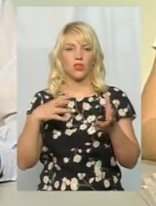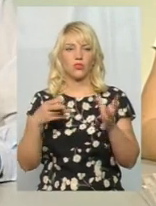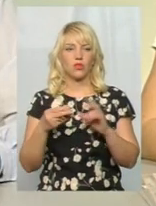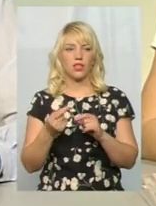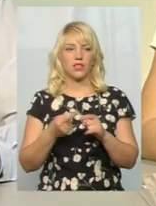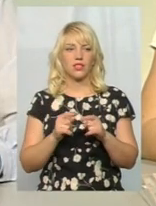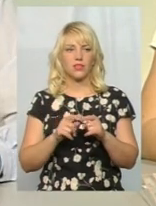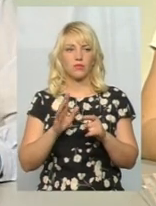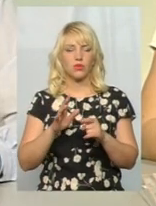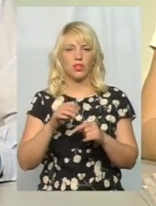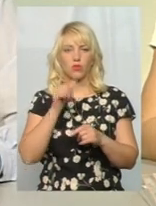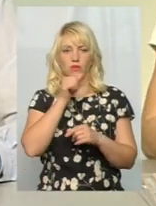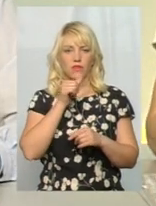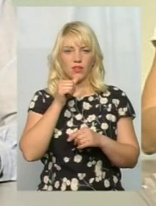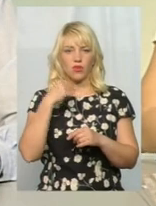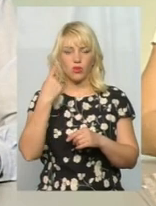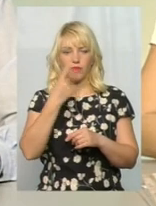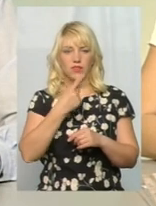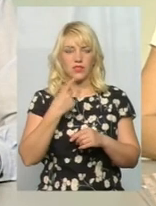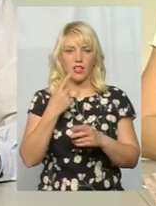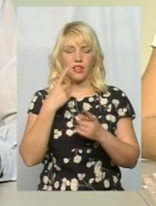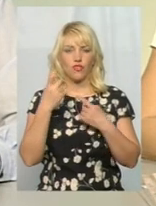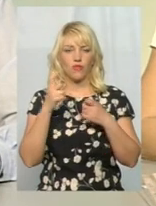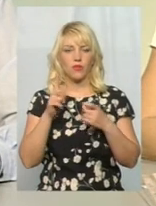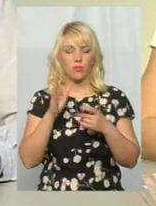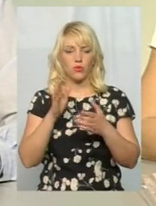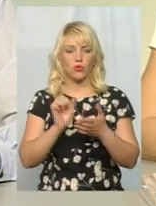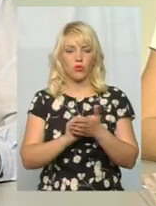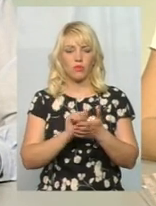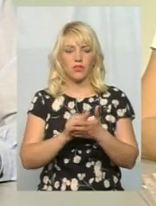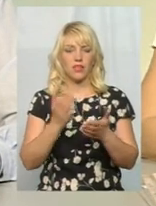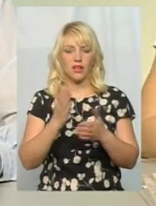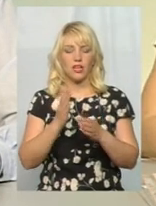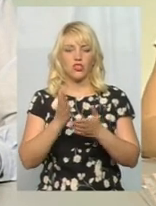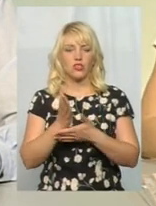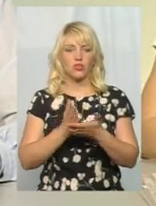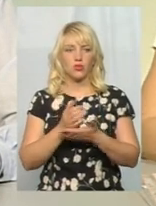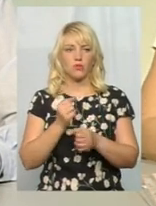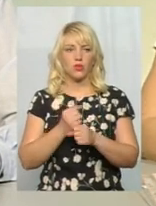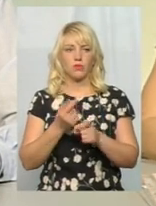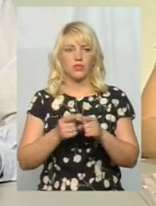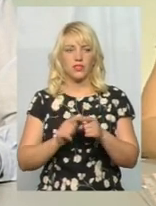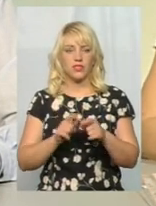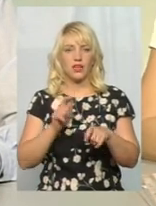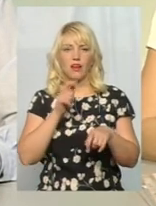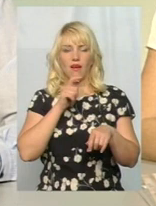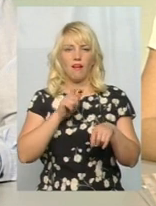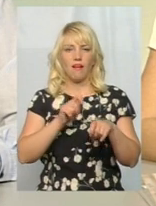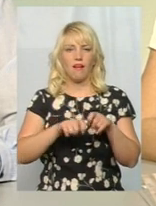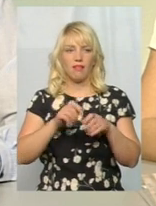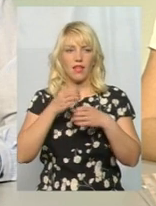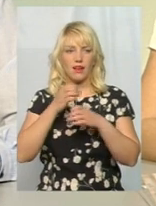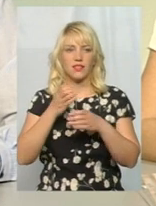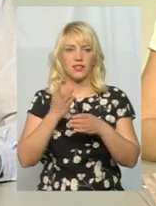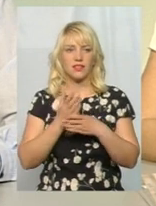конвенційна інформація, але будуть документи, яка служба робить ці аналізи, тому що ви розумієте, є втручання, є